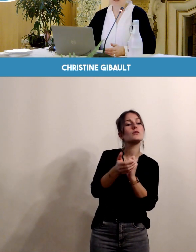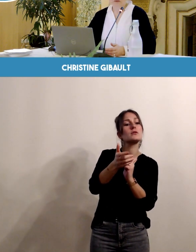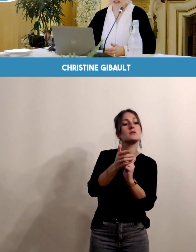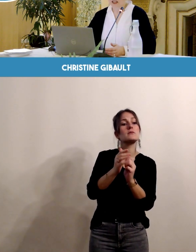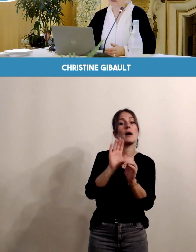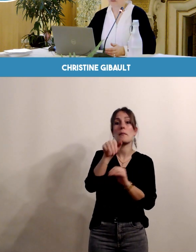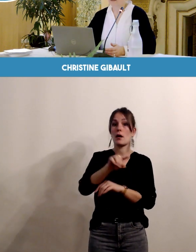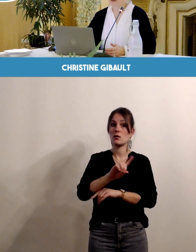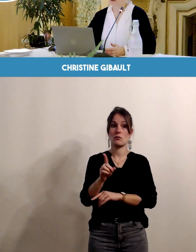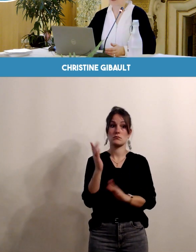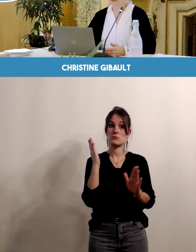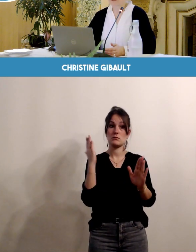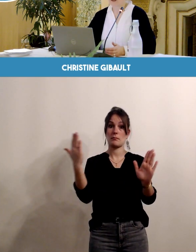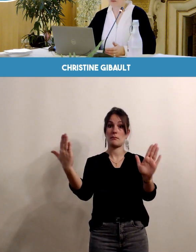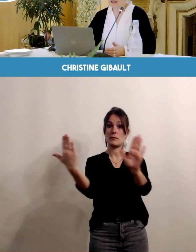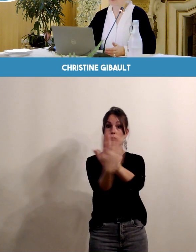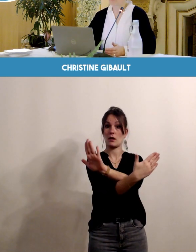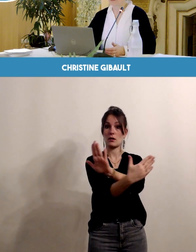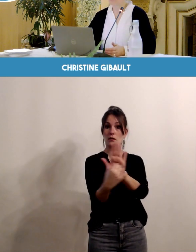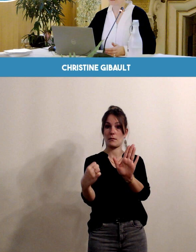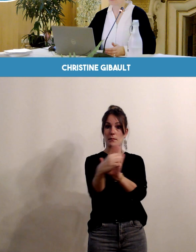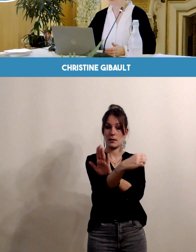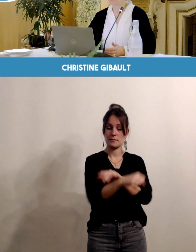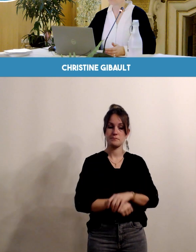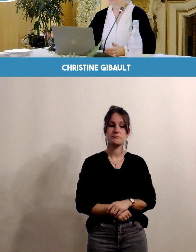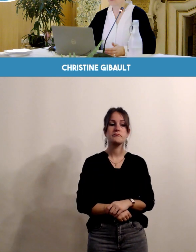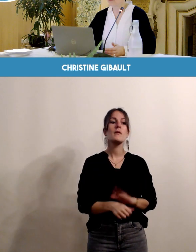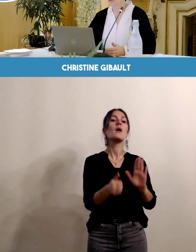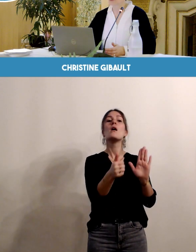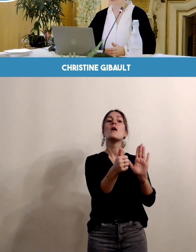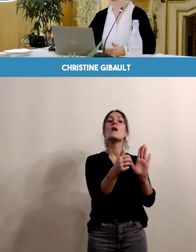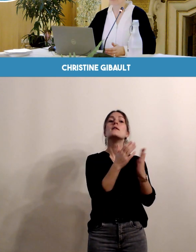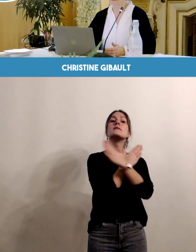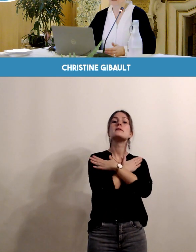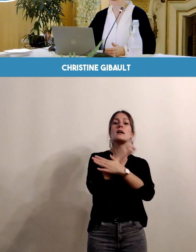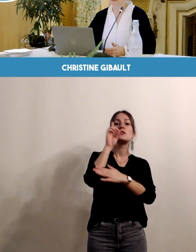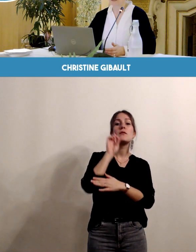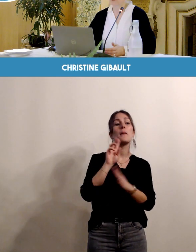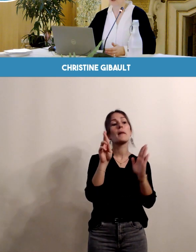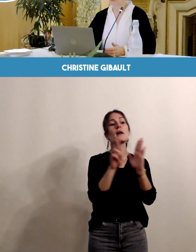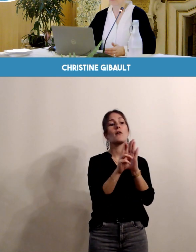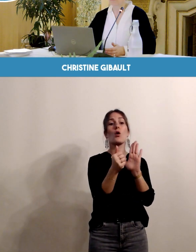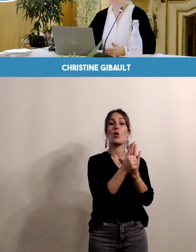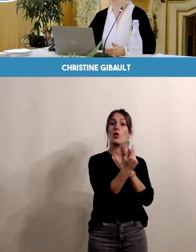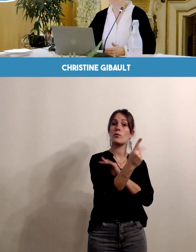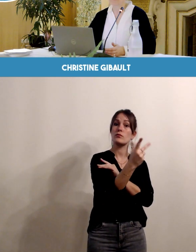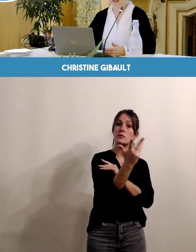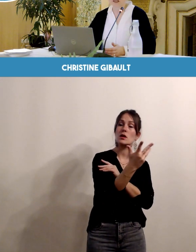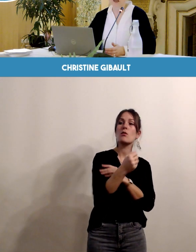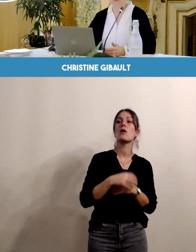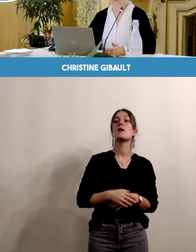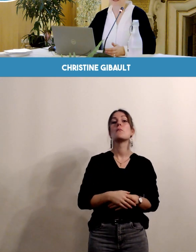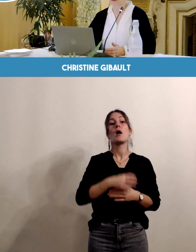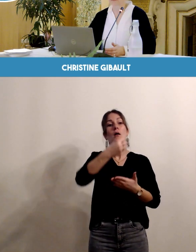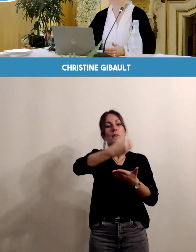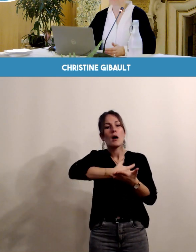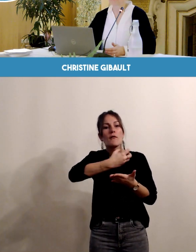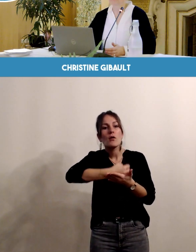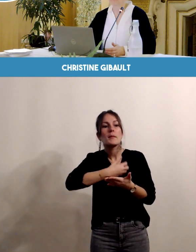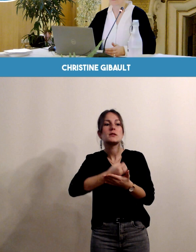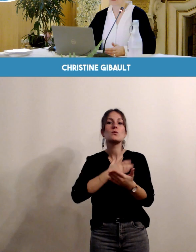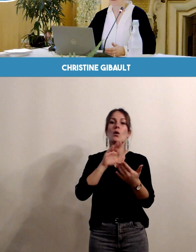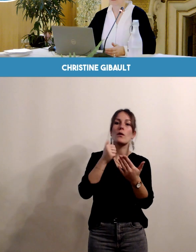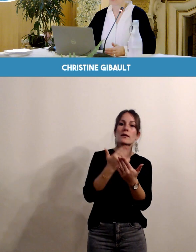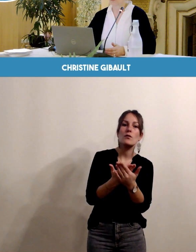L'émission de cette sage-femme référente c'est de vous informer sur les rendez-vous prévus au cours de la grossesse et lors du suivi médical du nourrisson